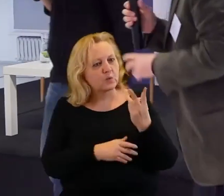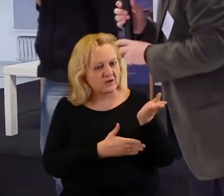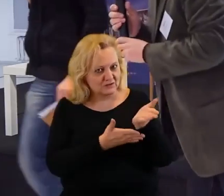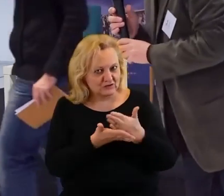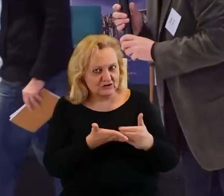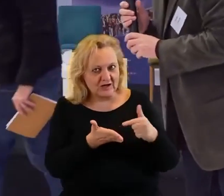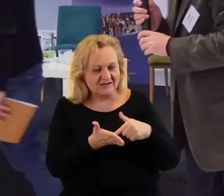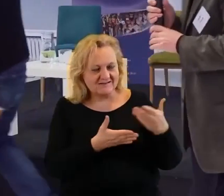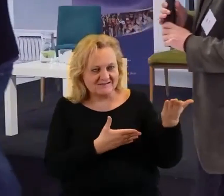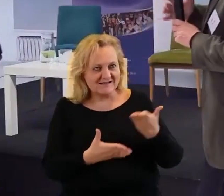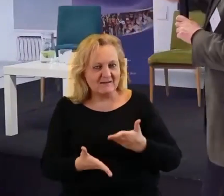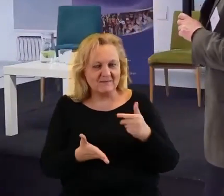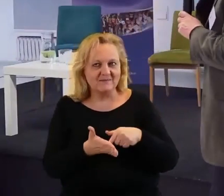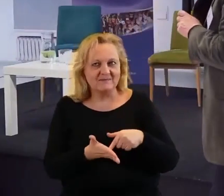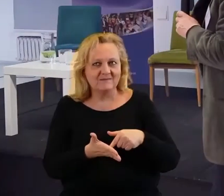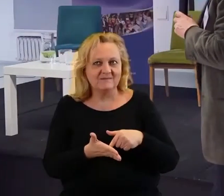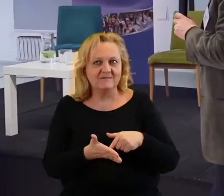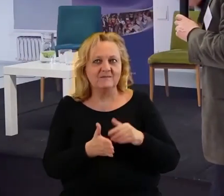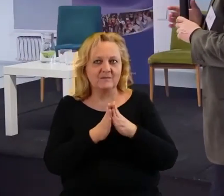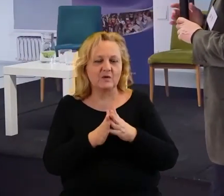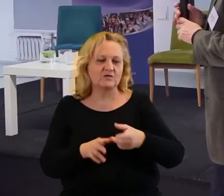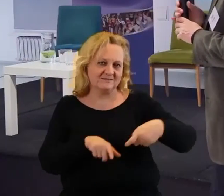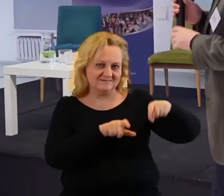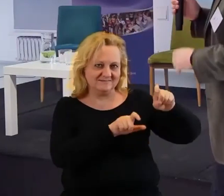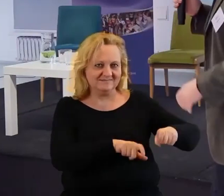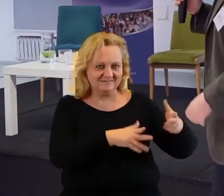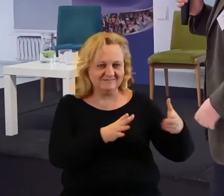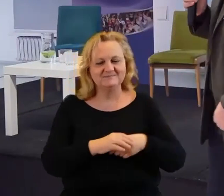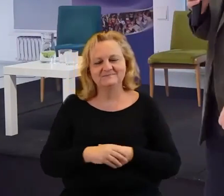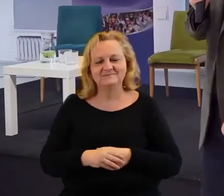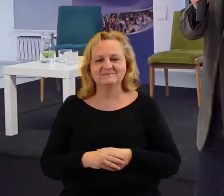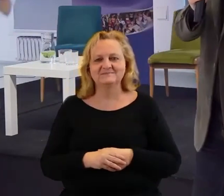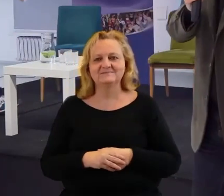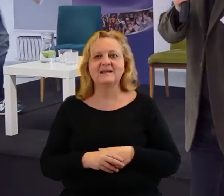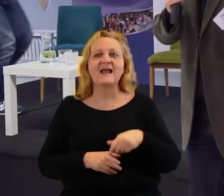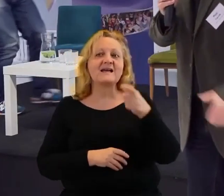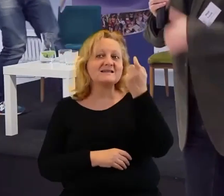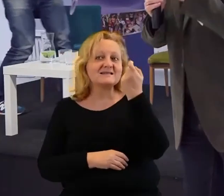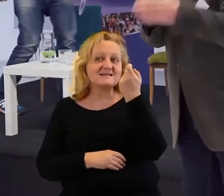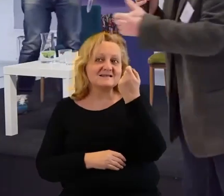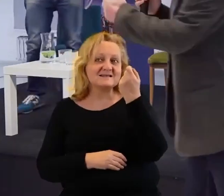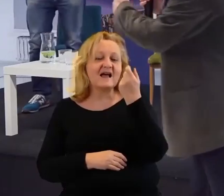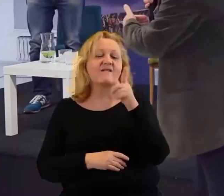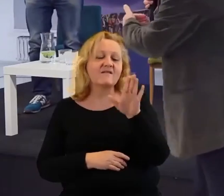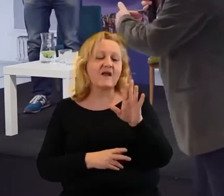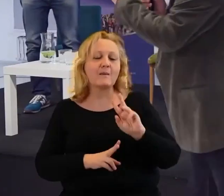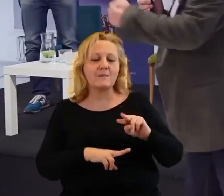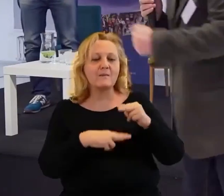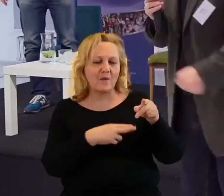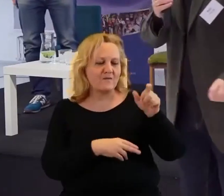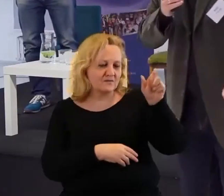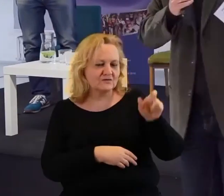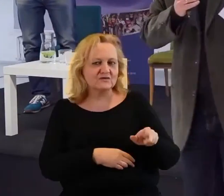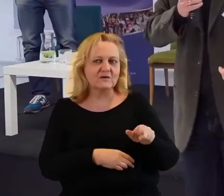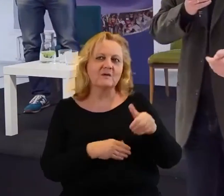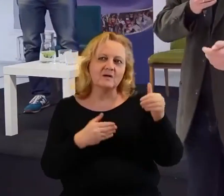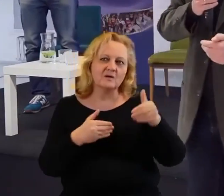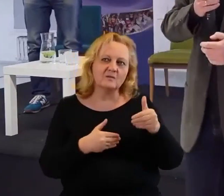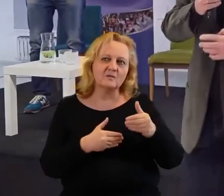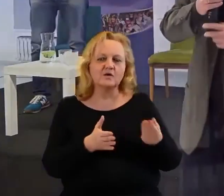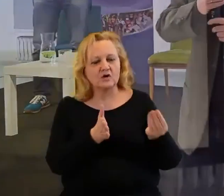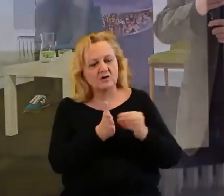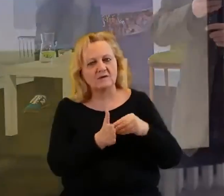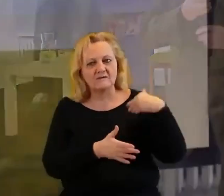sobie usiąść. Za chwilę jeszcze wrócimy do Ciebie i będziesz mógł Ci jeszcze